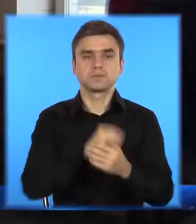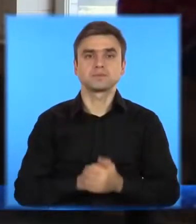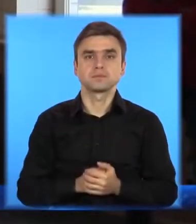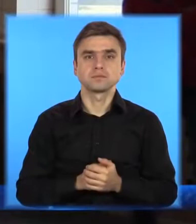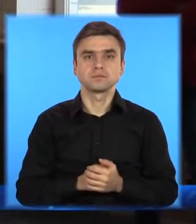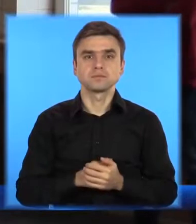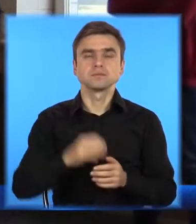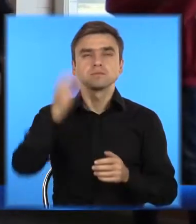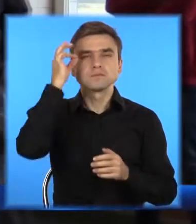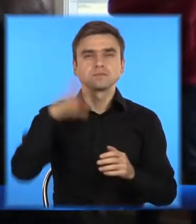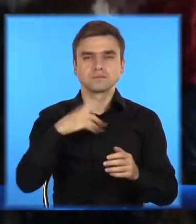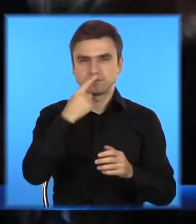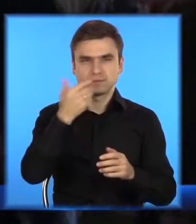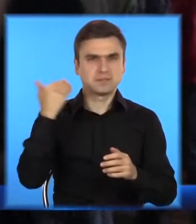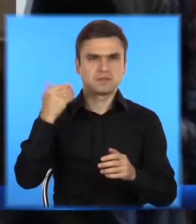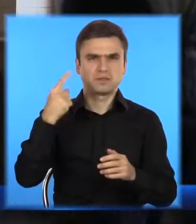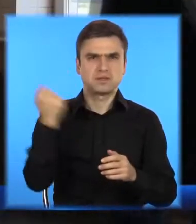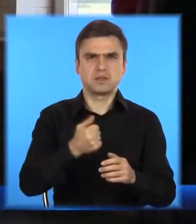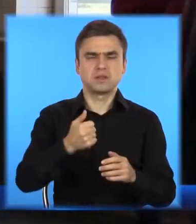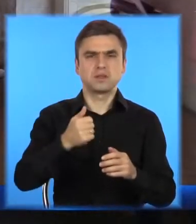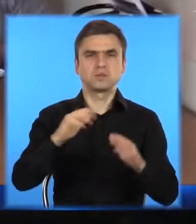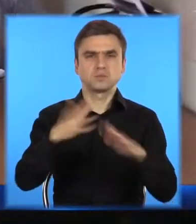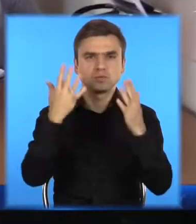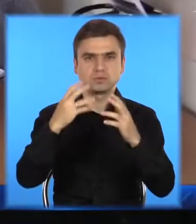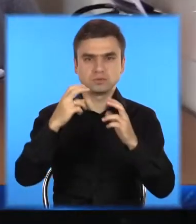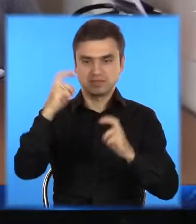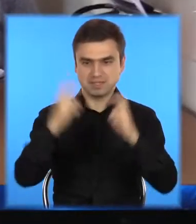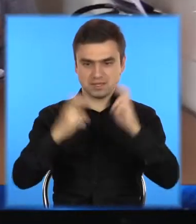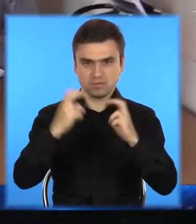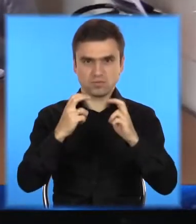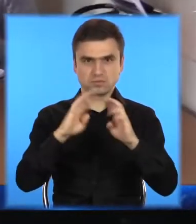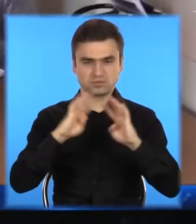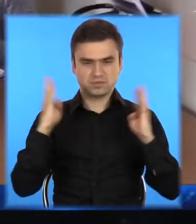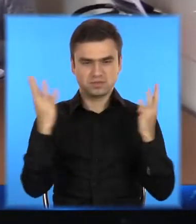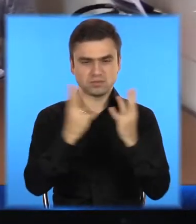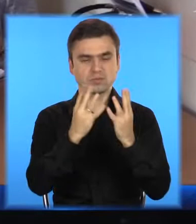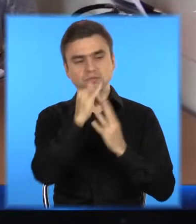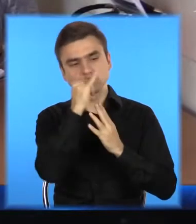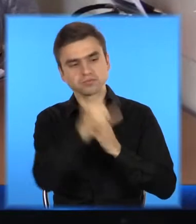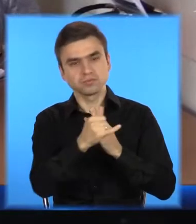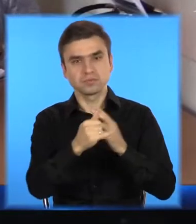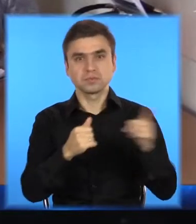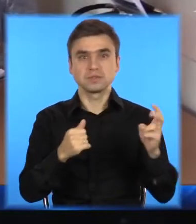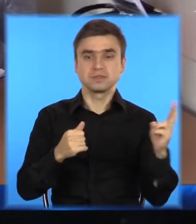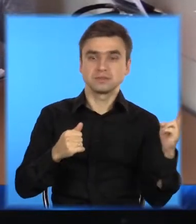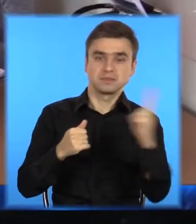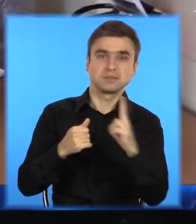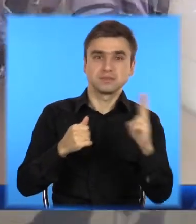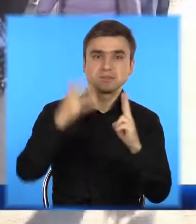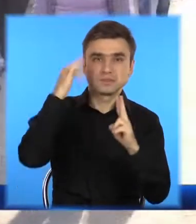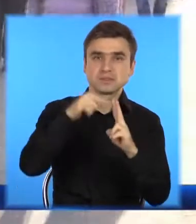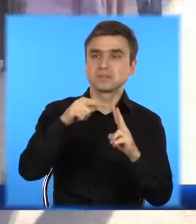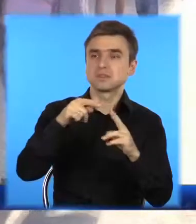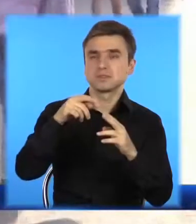підприємства не пропускали інспекторів Державної екологічної інспекції. Тоді це пояснили відсутністю перевіряючих офіційних дозволів встановленого